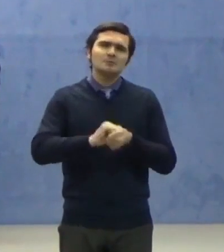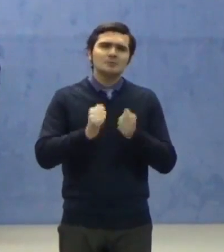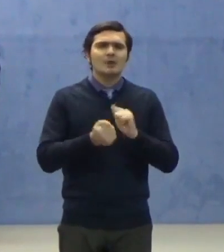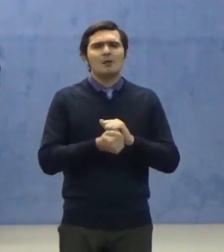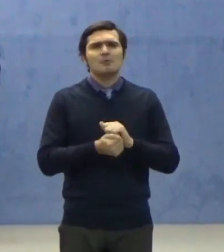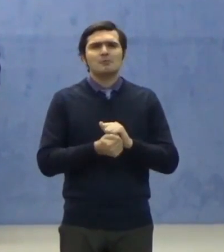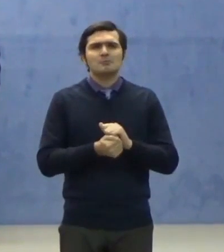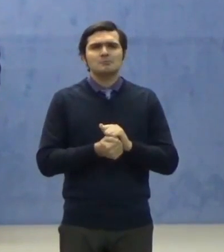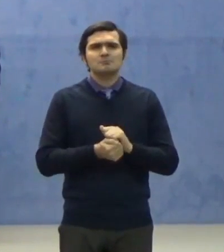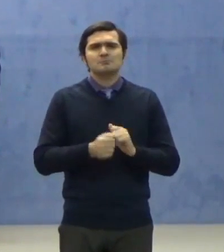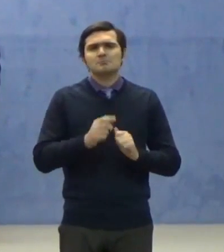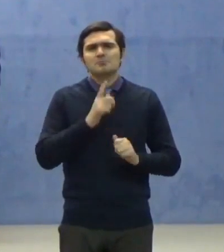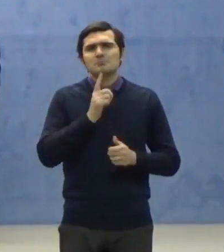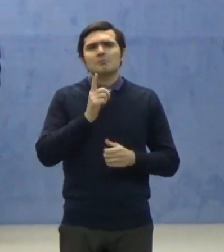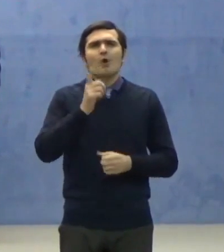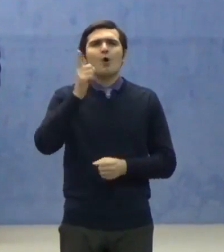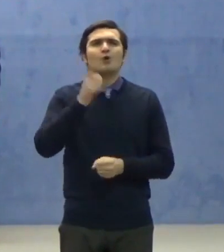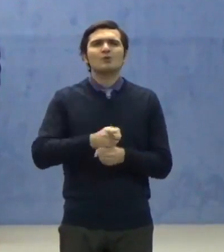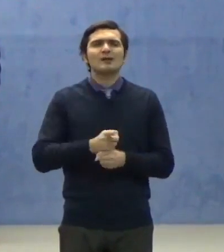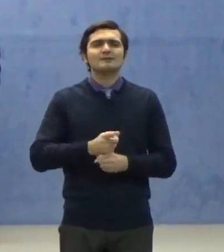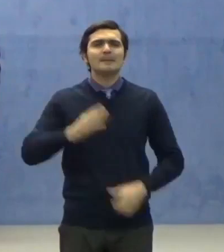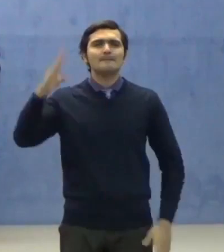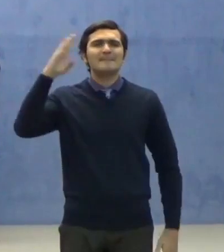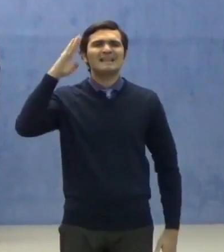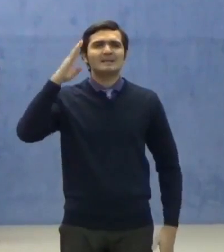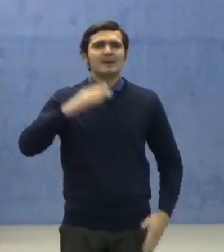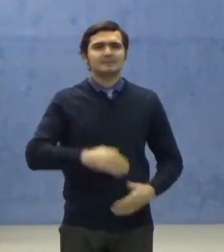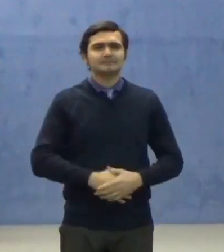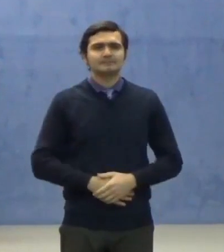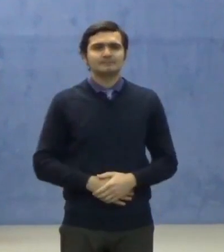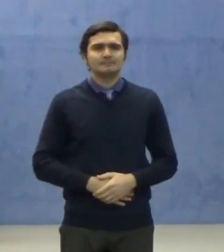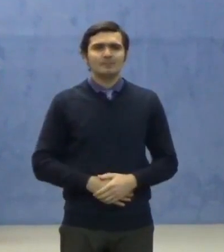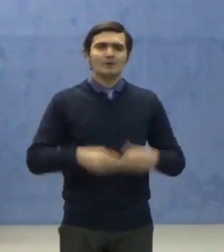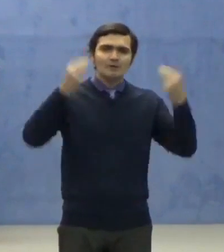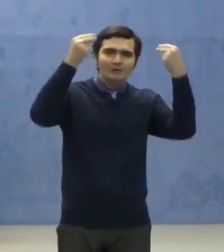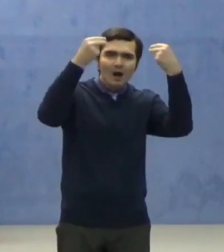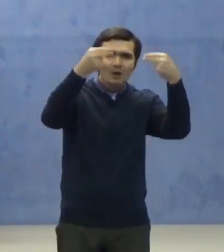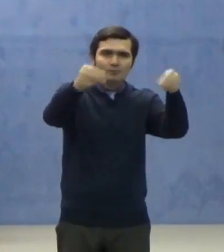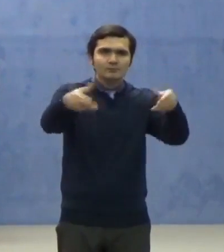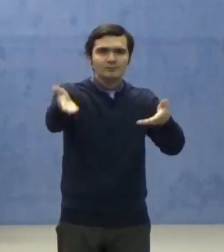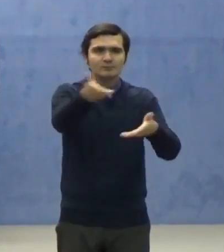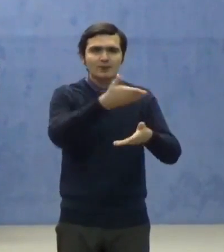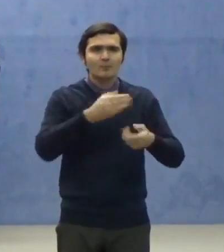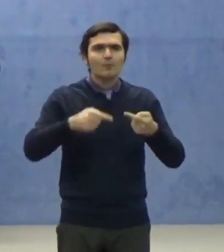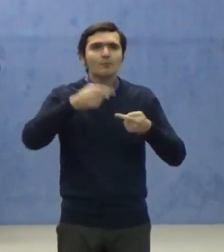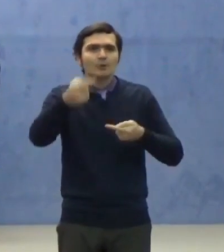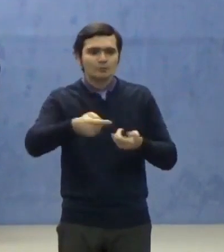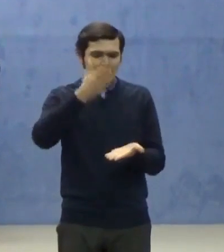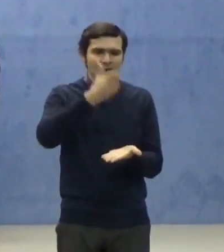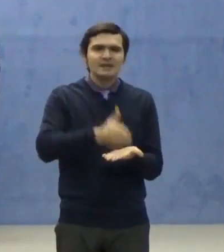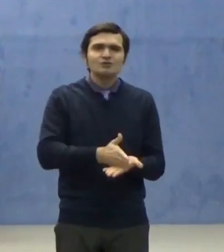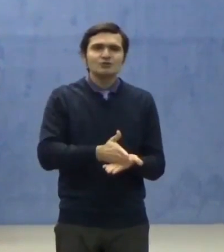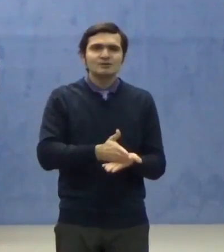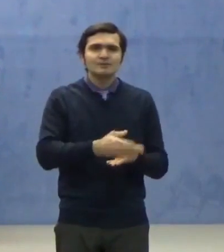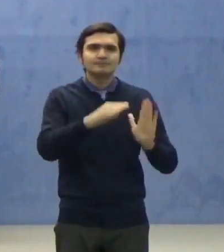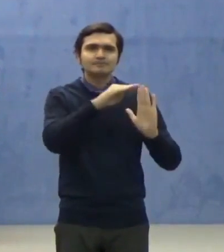ordonanță militară. Vă aducem la cunoștință următoarele decizii.